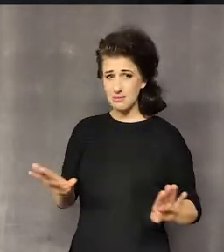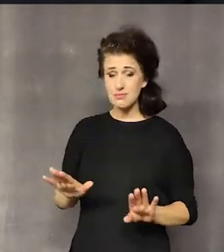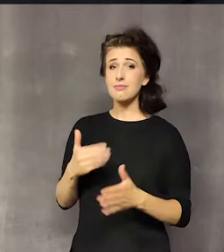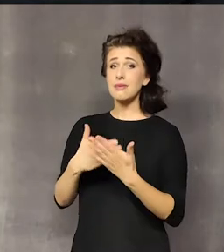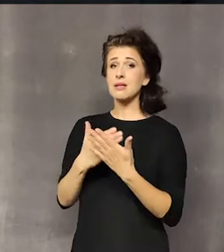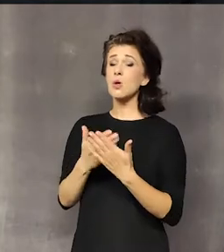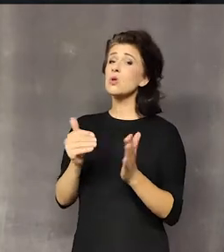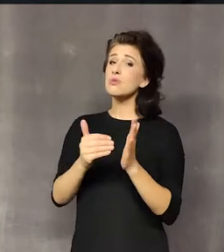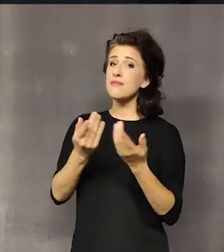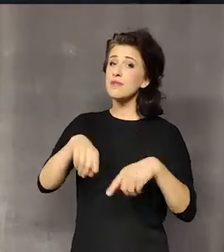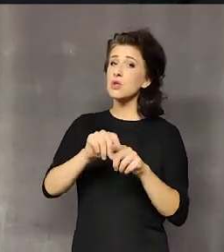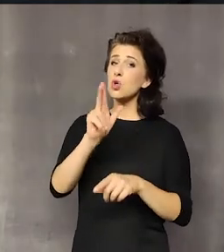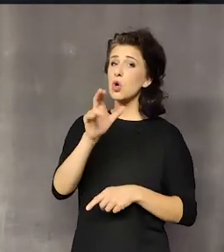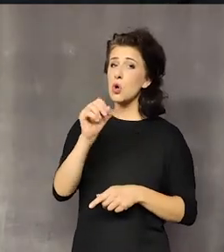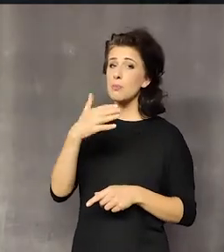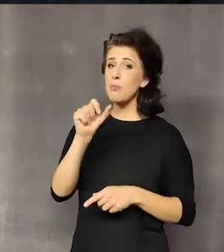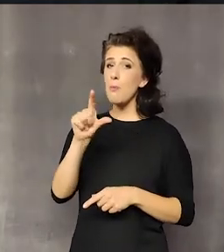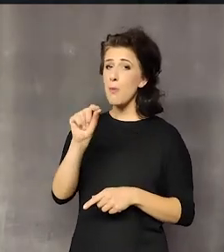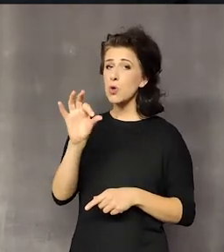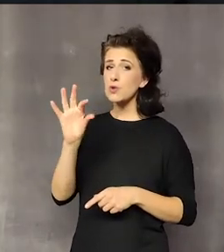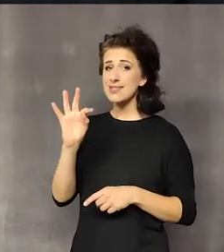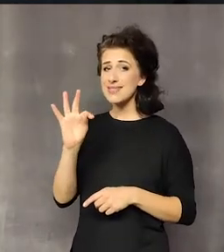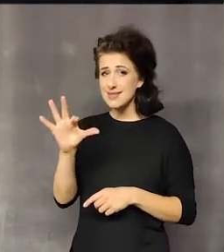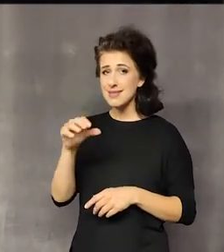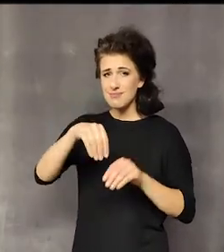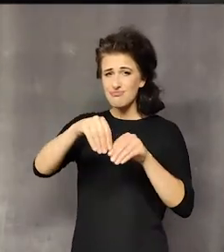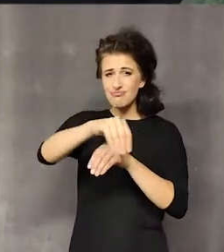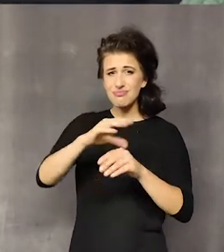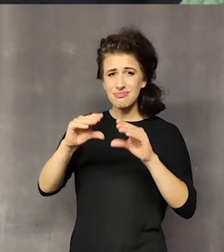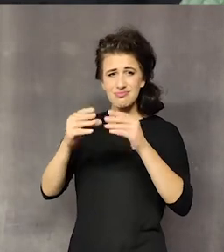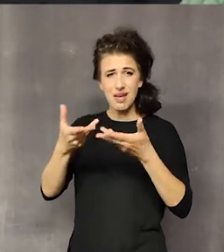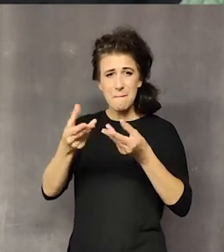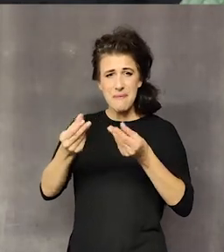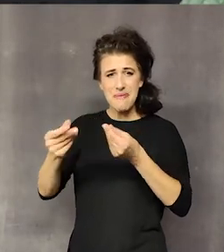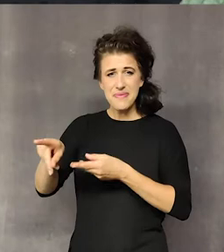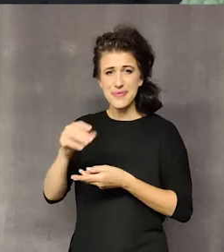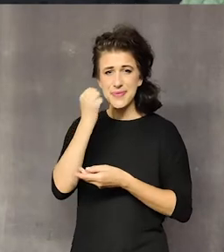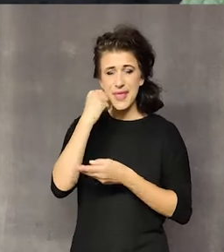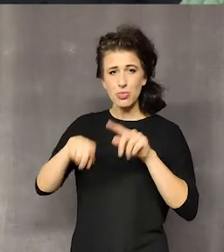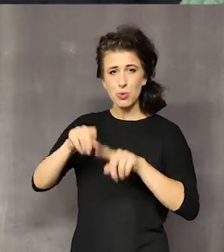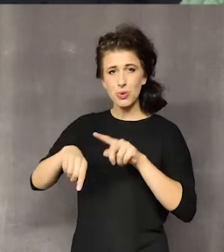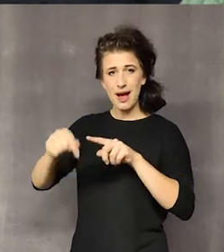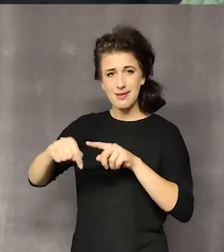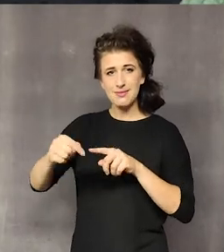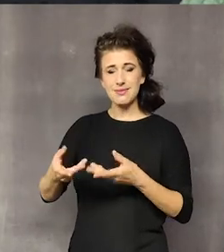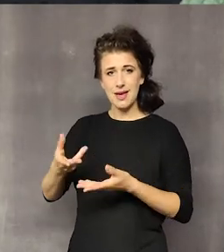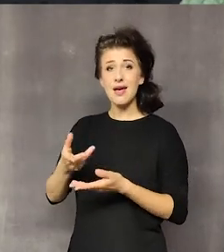komposty, nie polecam wbornika. Najlepsze są komposty. Na przykład, jeśli chodzi o piołun, on lubi światło.